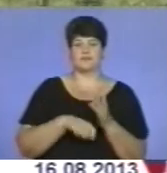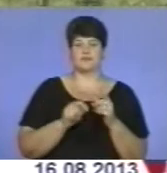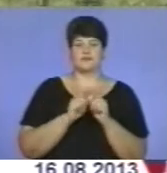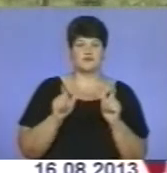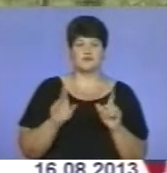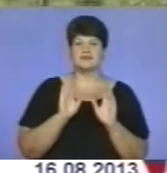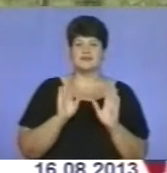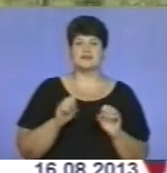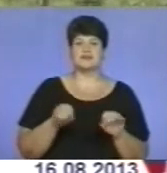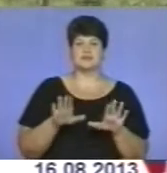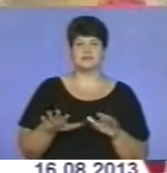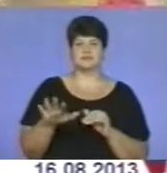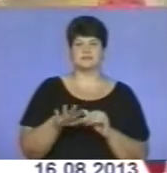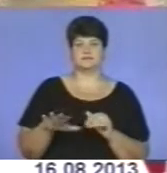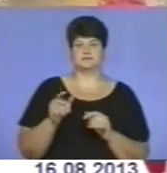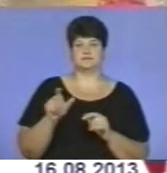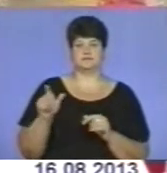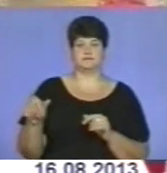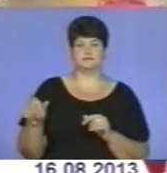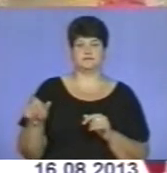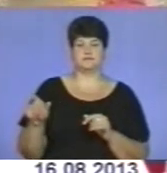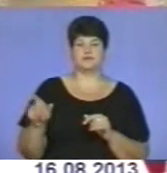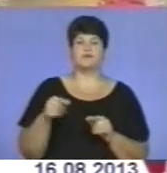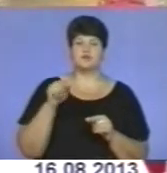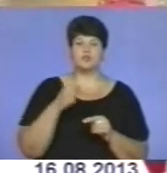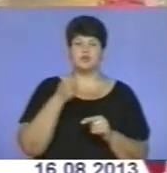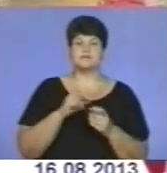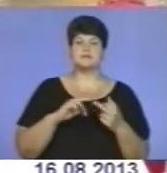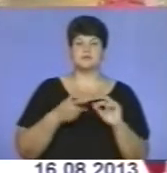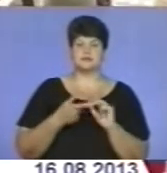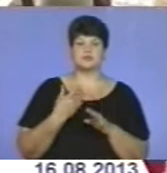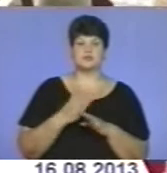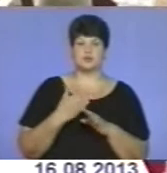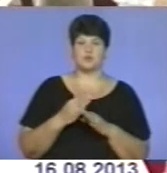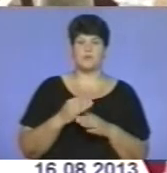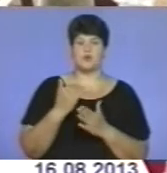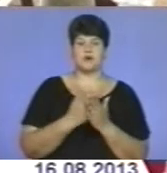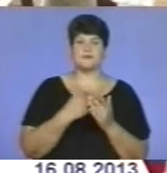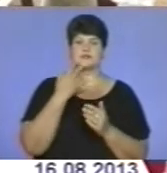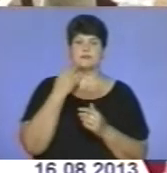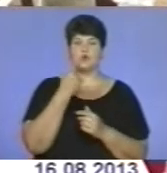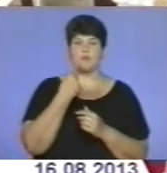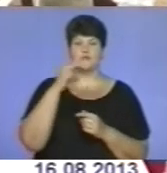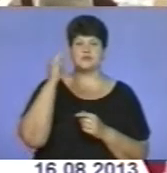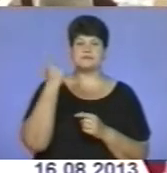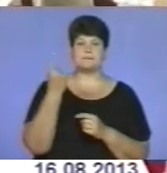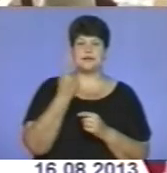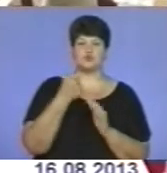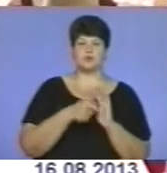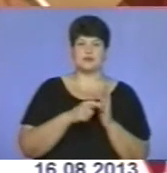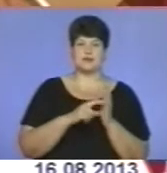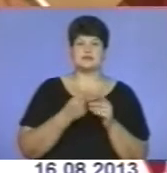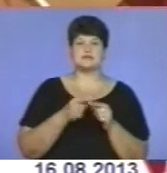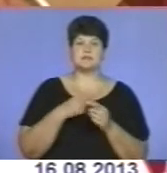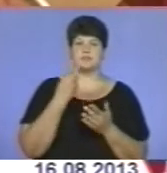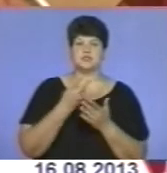Тільки рішення територіальної громади. Цьогоріч частково змінили навчальні програми. Іноземну мову учні вивчатимуть з першого класу. Це